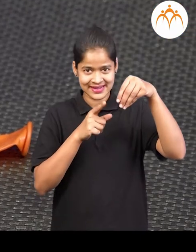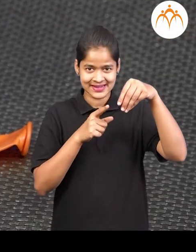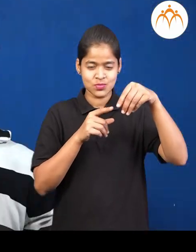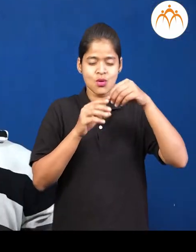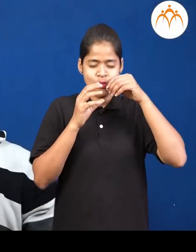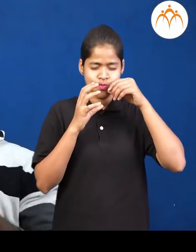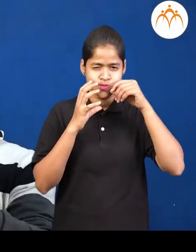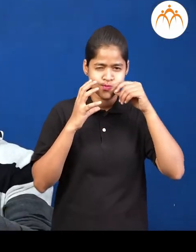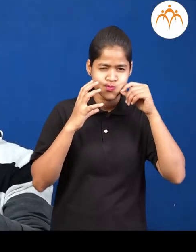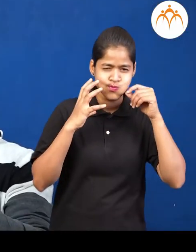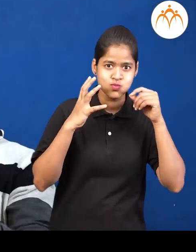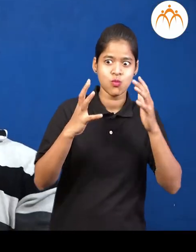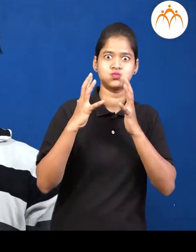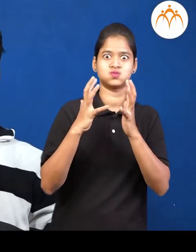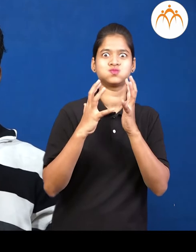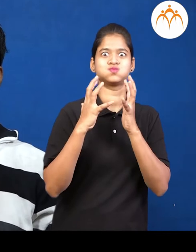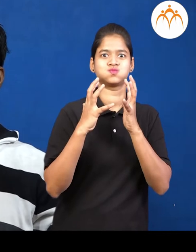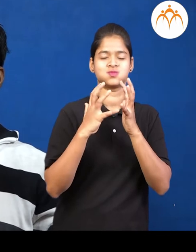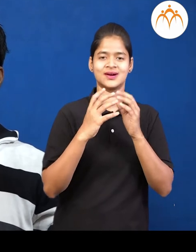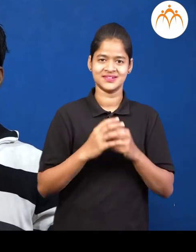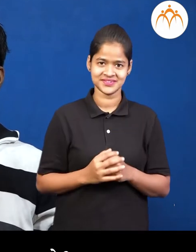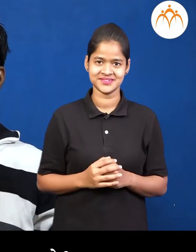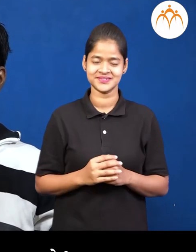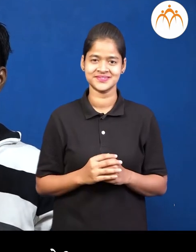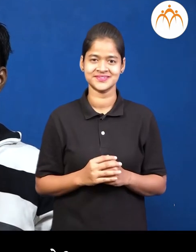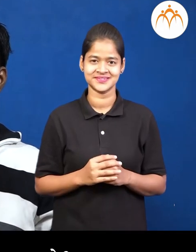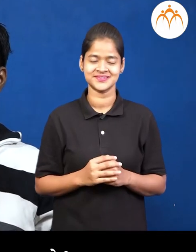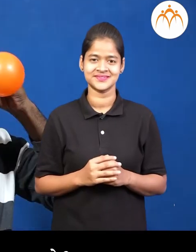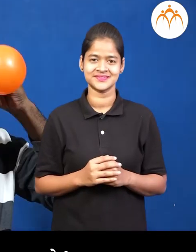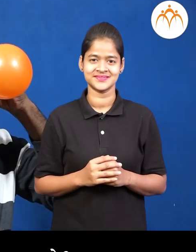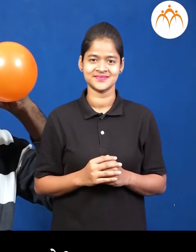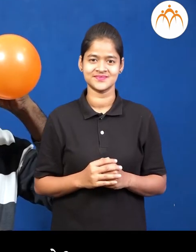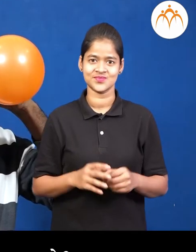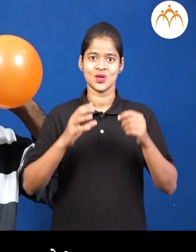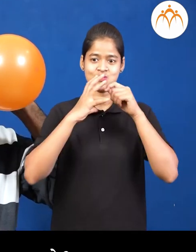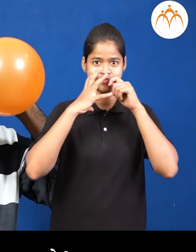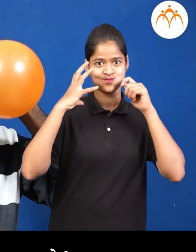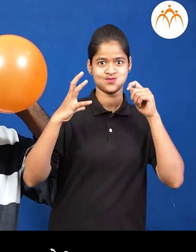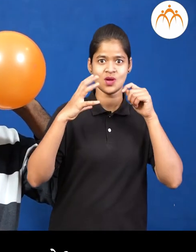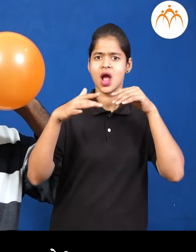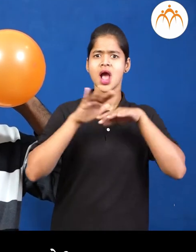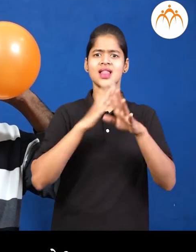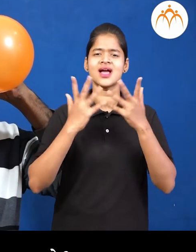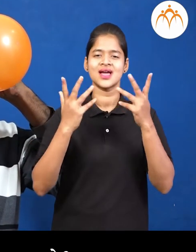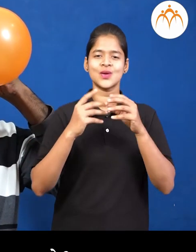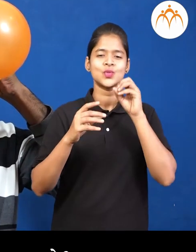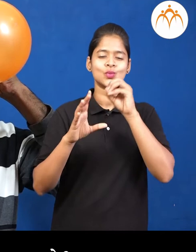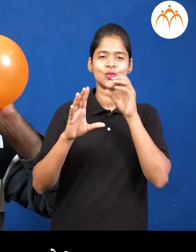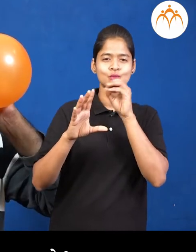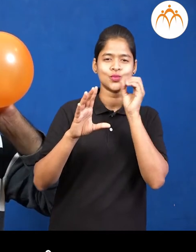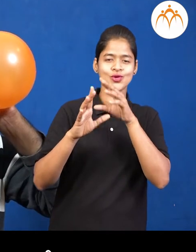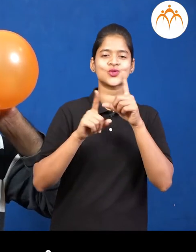मकघ फुगा लेवर मोठा जाला, हो ना मक फुग्यात तुम्ही काय भरल?